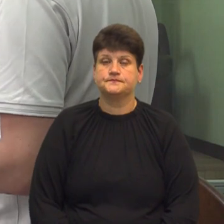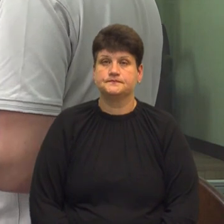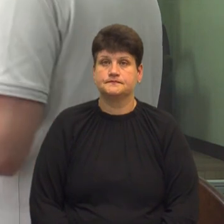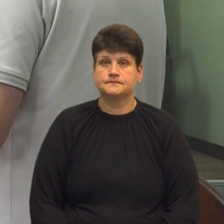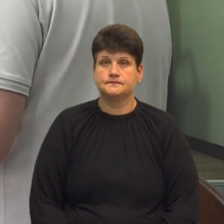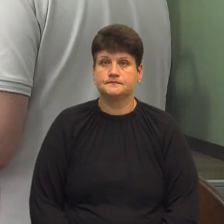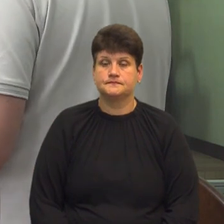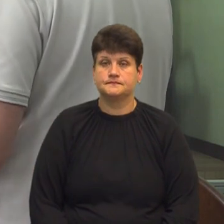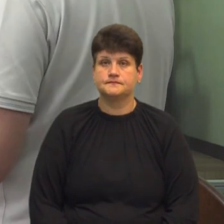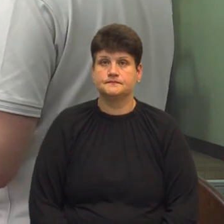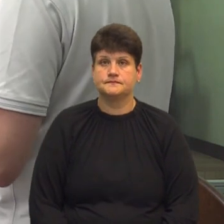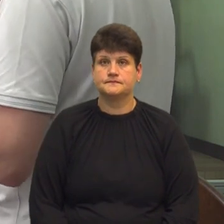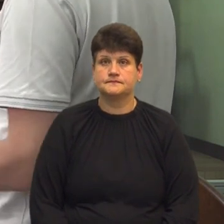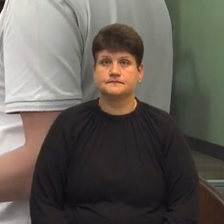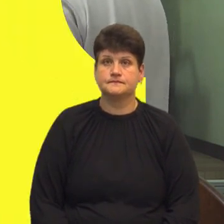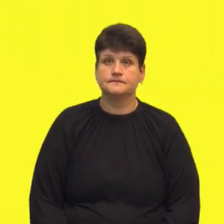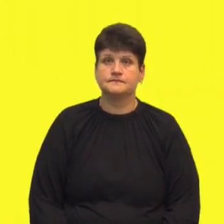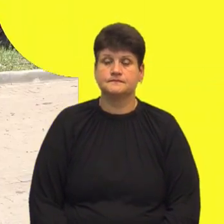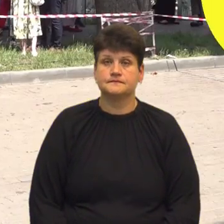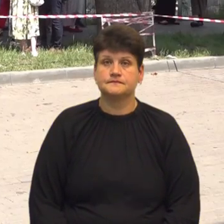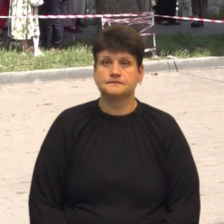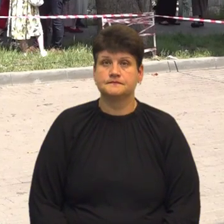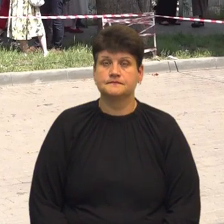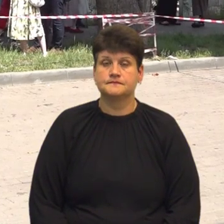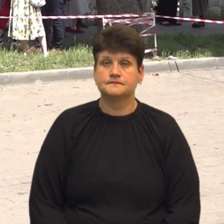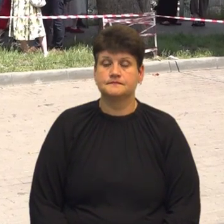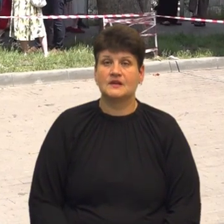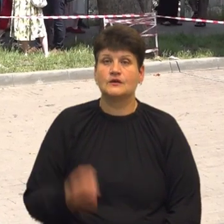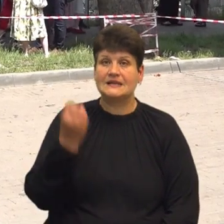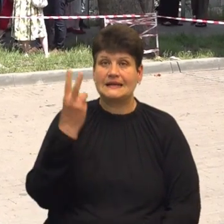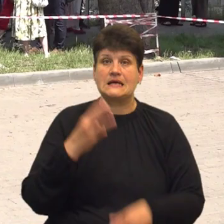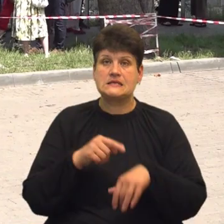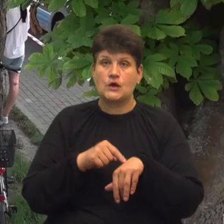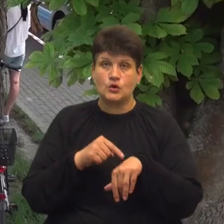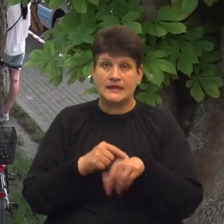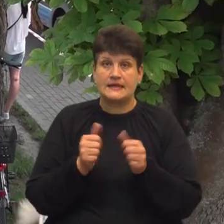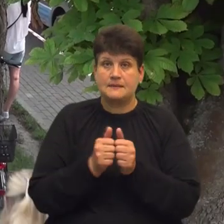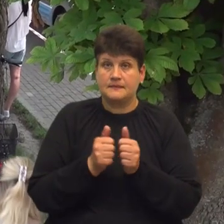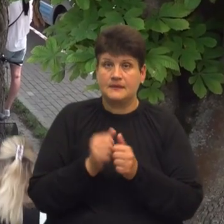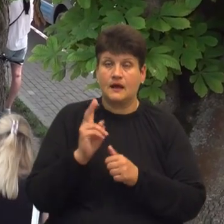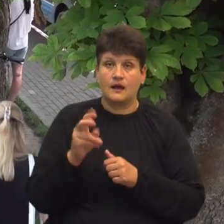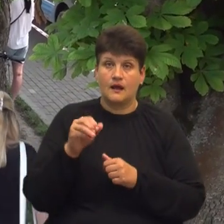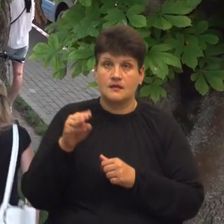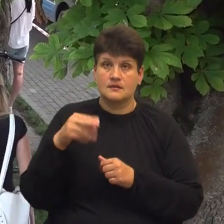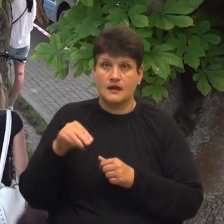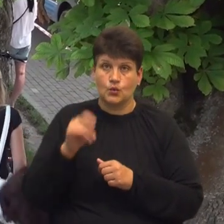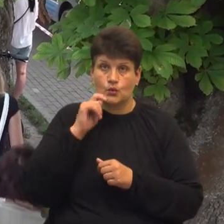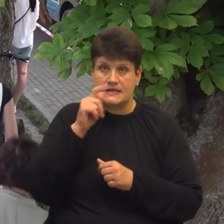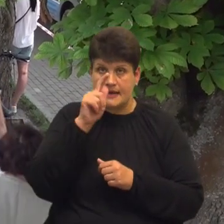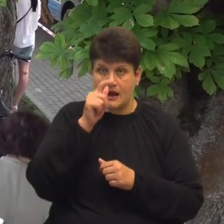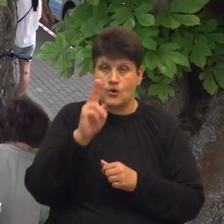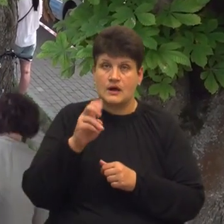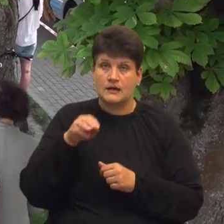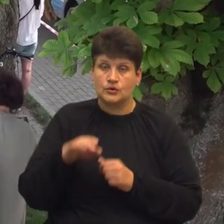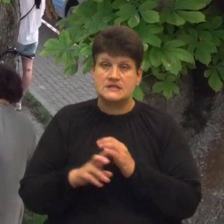Суспільні новини, Київ. О 13-й годині біля Архикатедрального собору Української греко-католицької